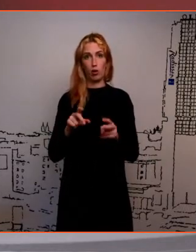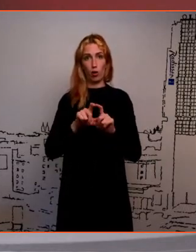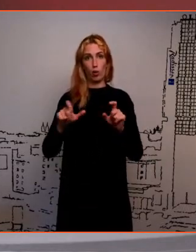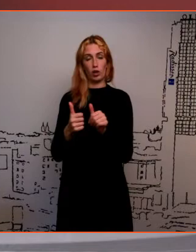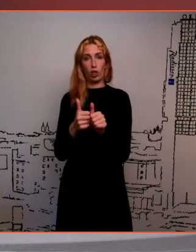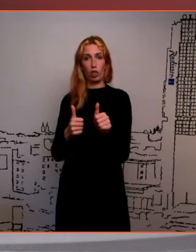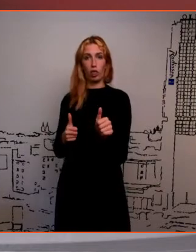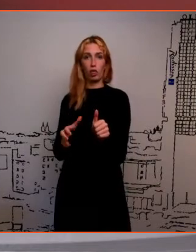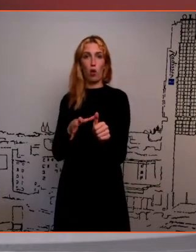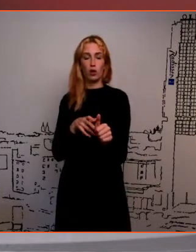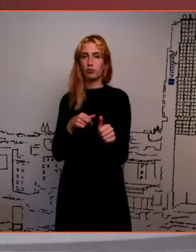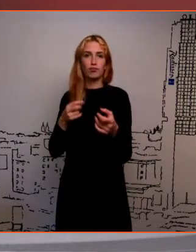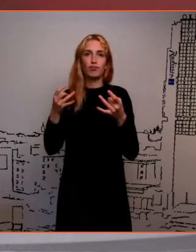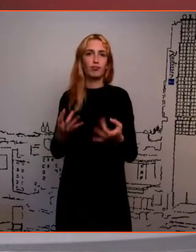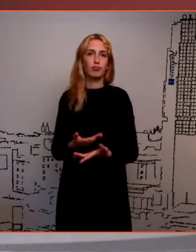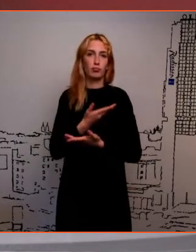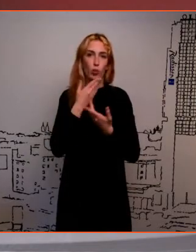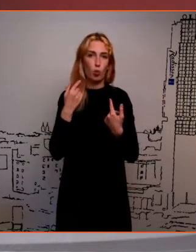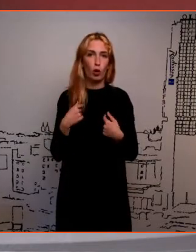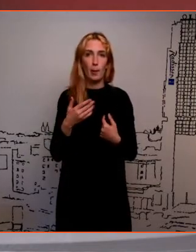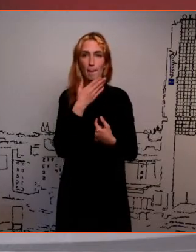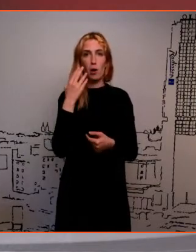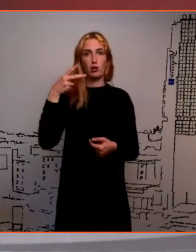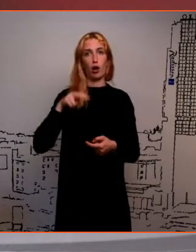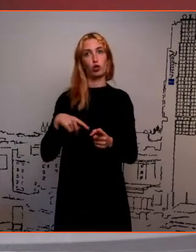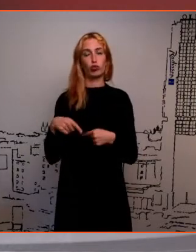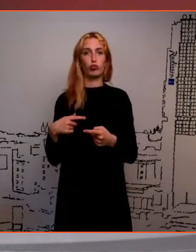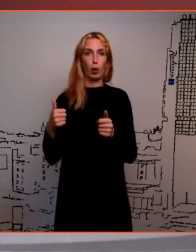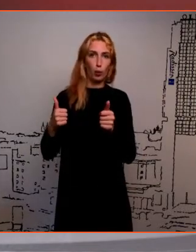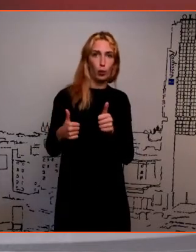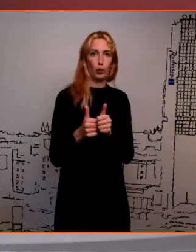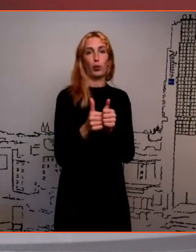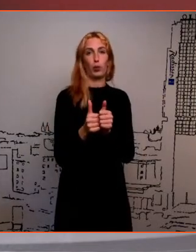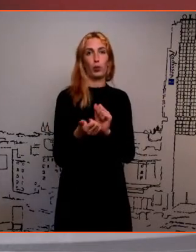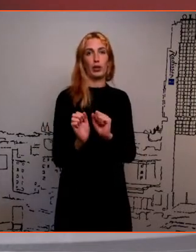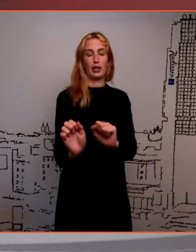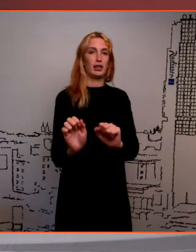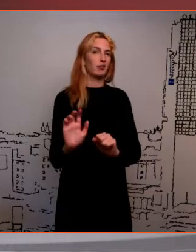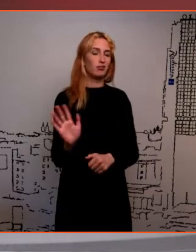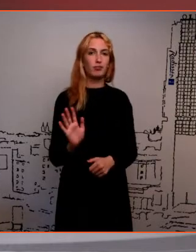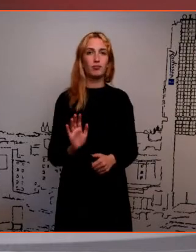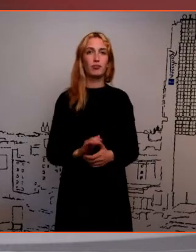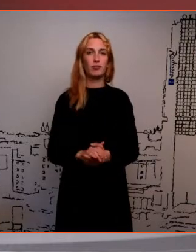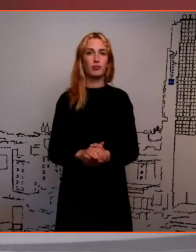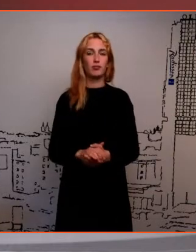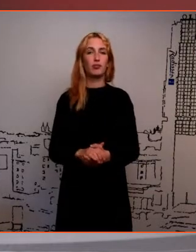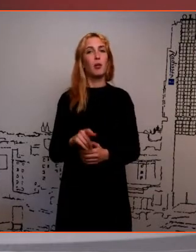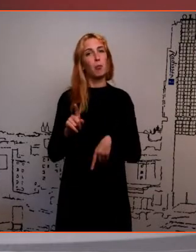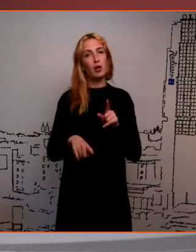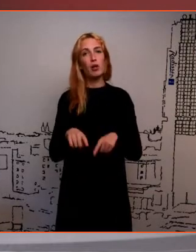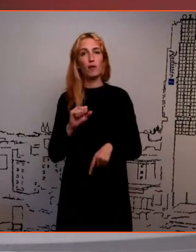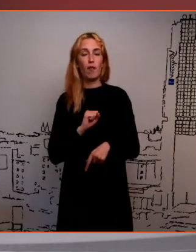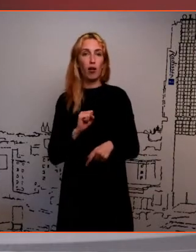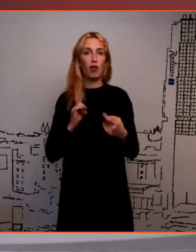see ei ole nii lihtne, see ei lähe kahe kuuga üle võibolla see selline ebaadekvaotsuse tunne, et siin on teine kord vaja